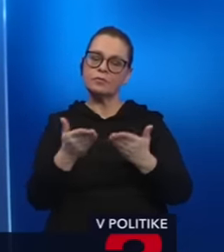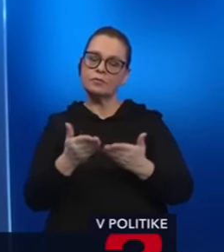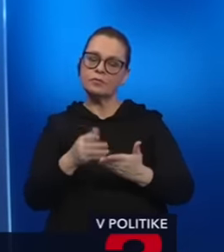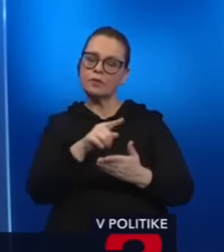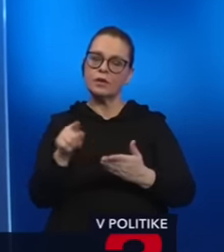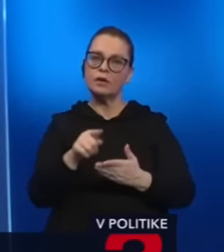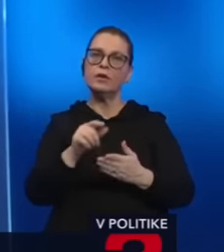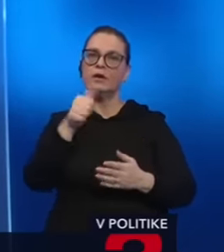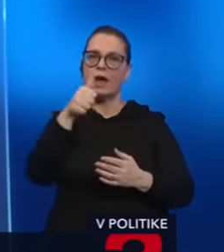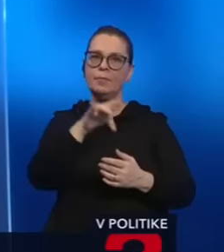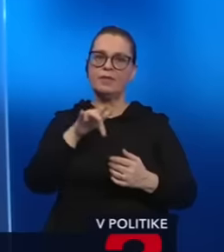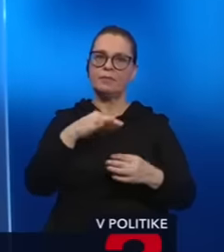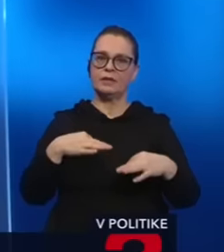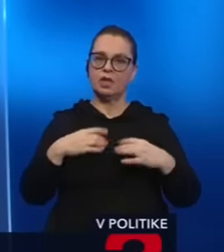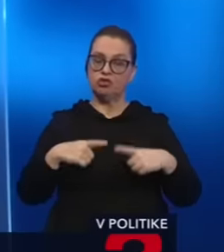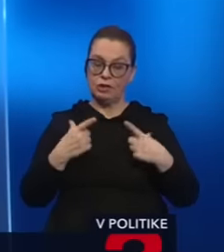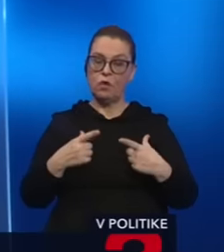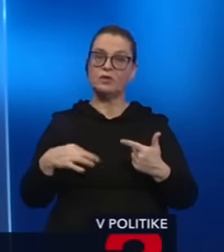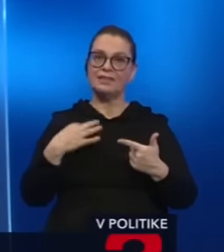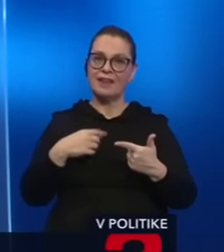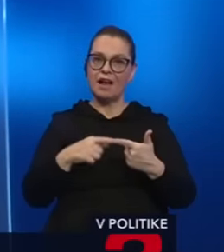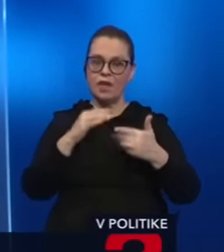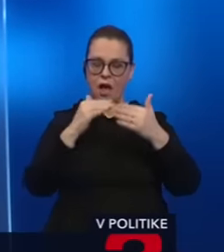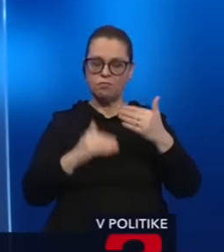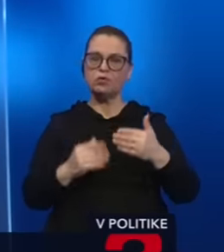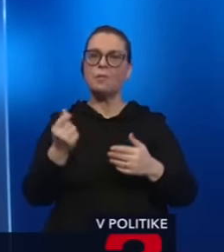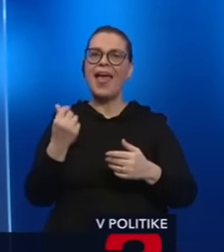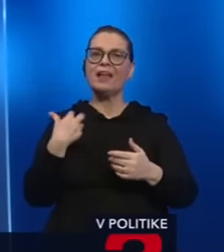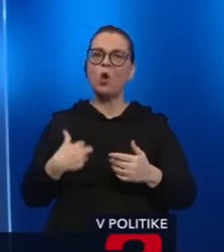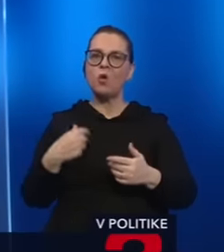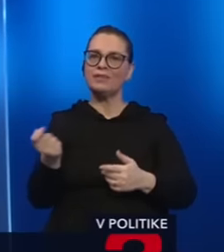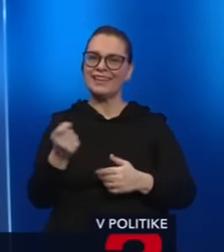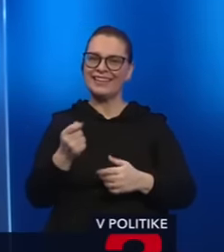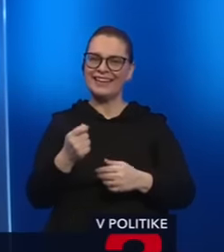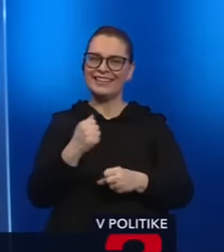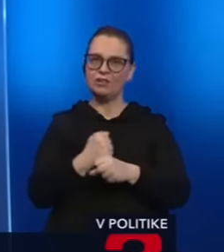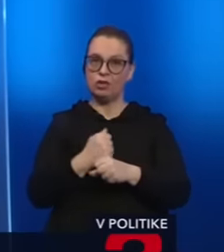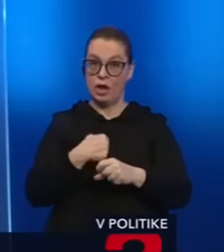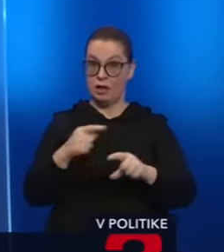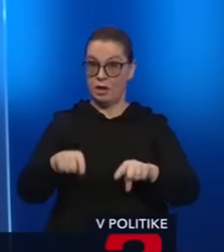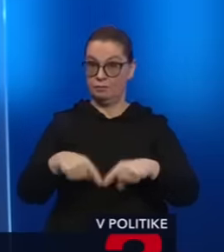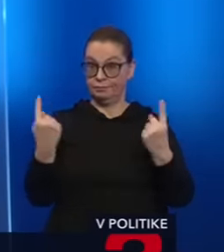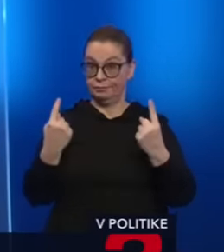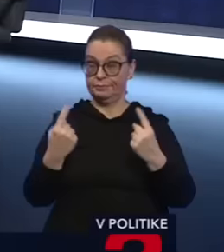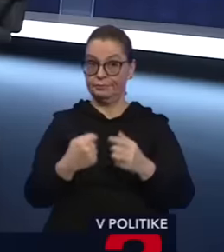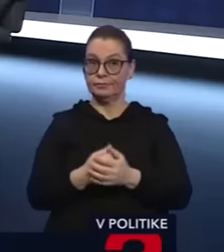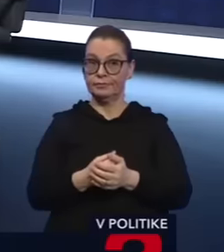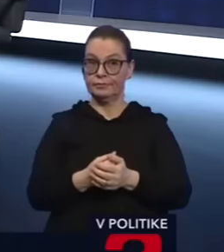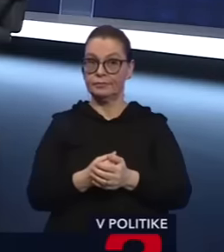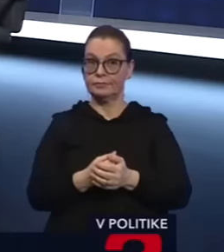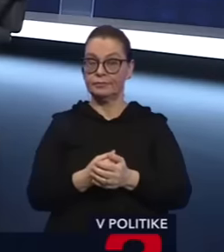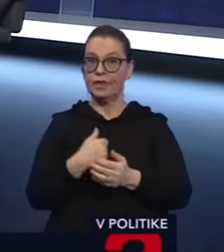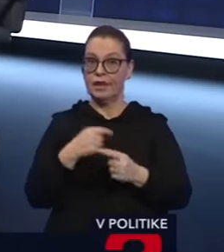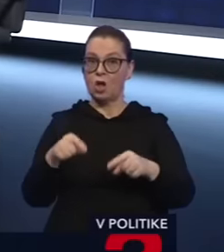musíte život, zdravie a potom sú ekonomické trestné činy a toto sa ja veľmi ohradím, že tu sa tvrdí... Ja vám poviem nejaké